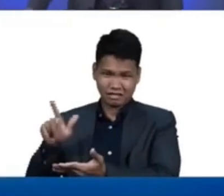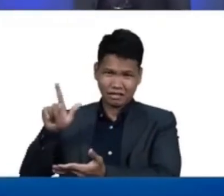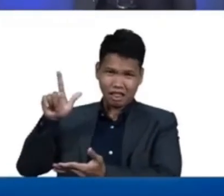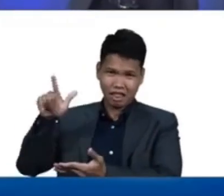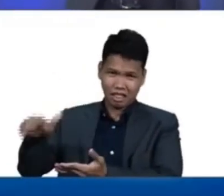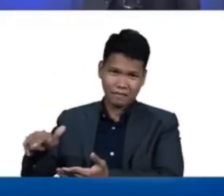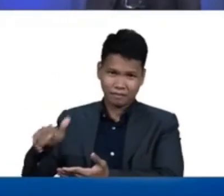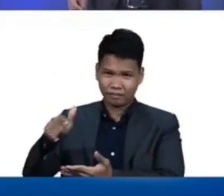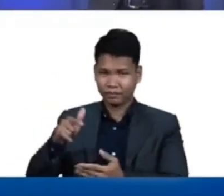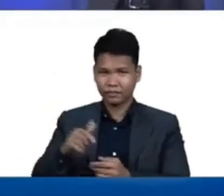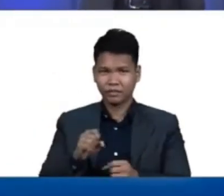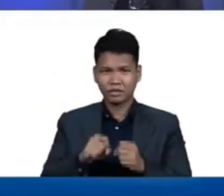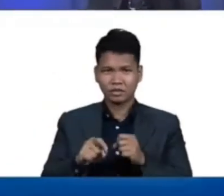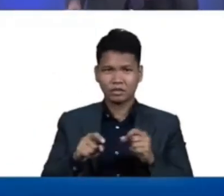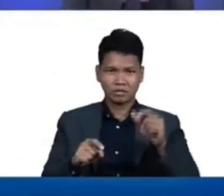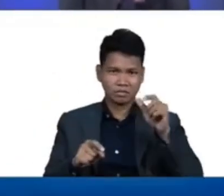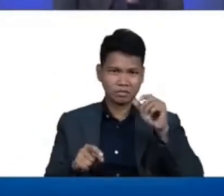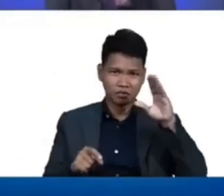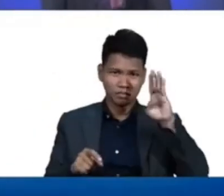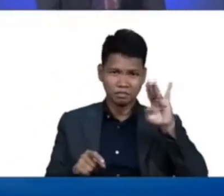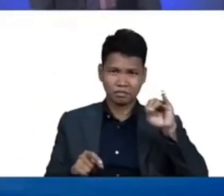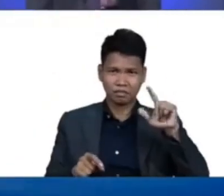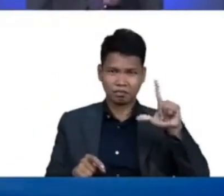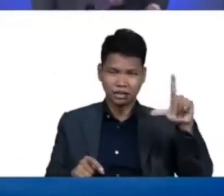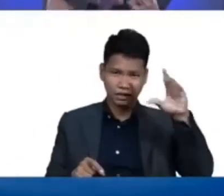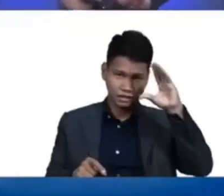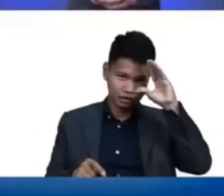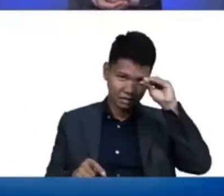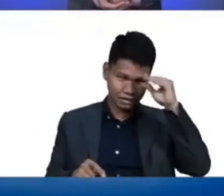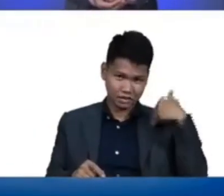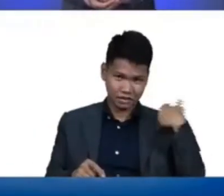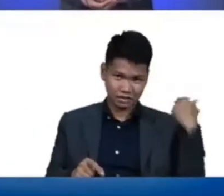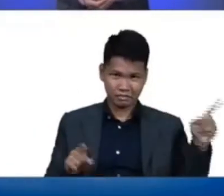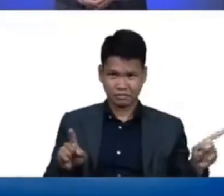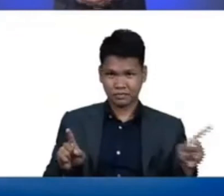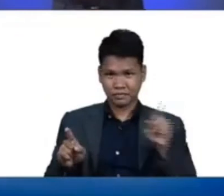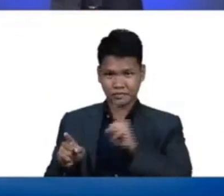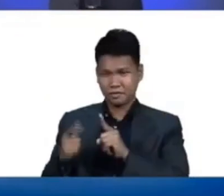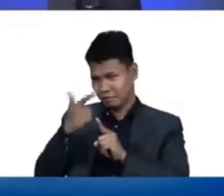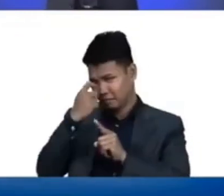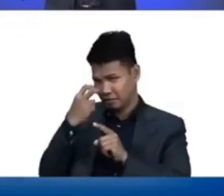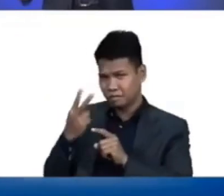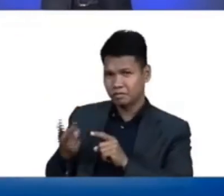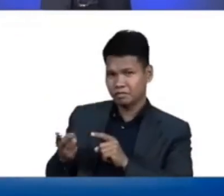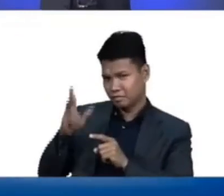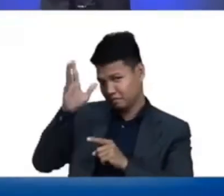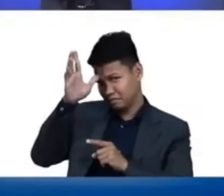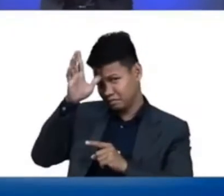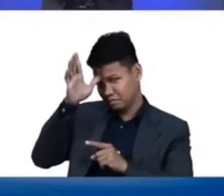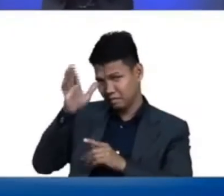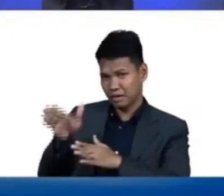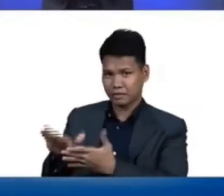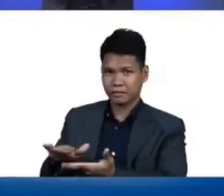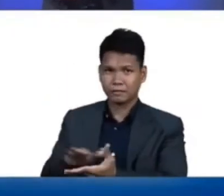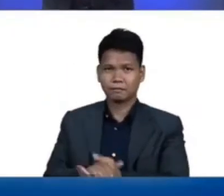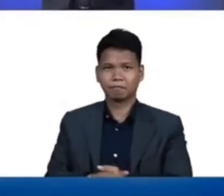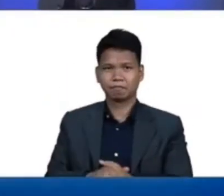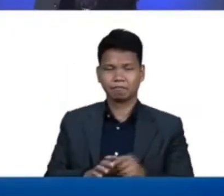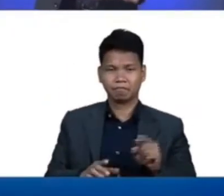bumalik nakabalik lang siya dahil namatay ang kanyang papa and as he sat one night